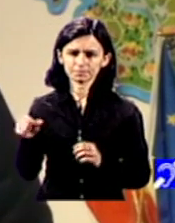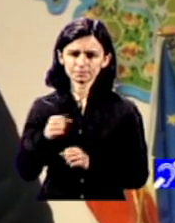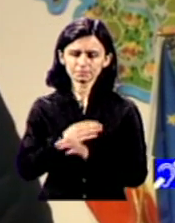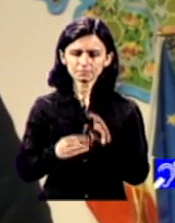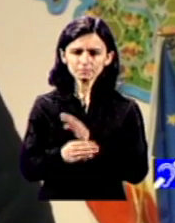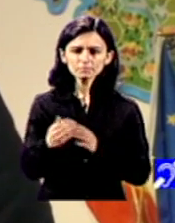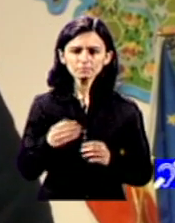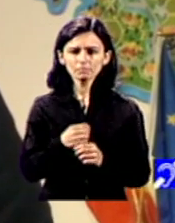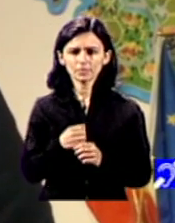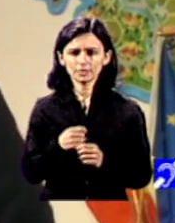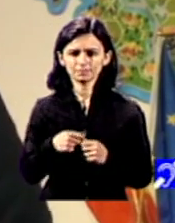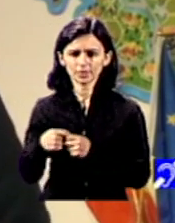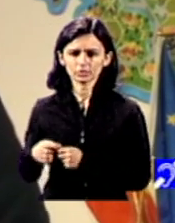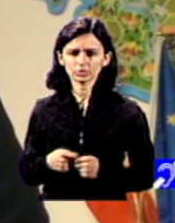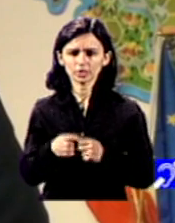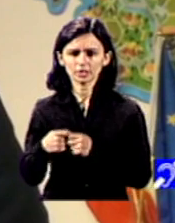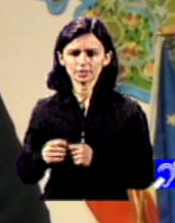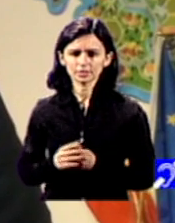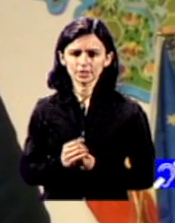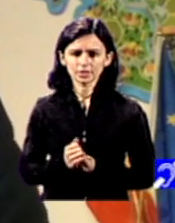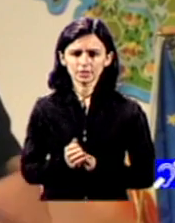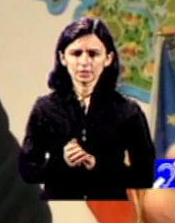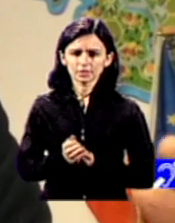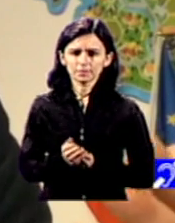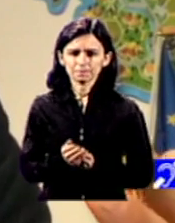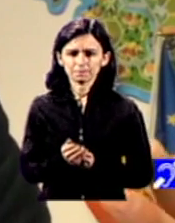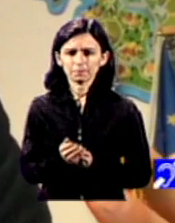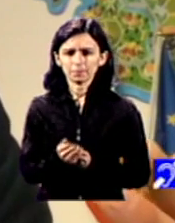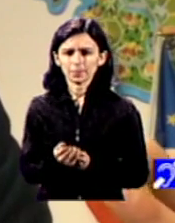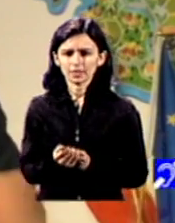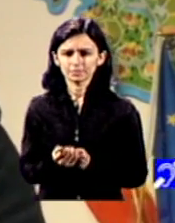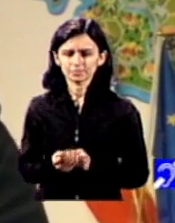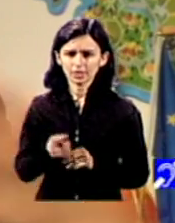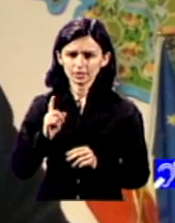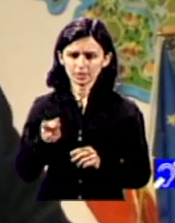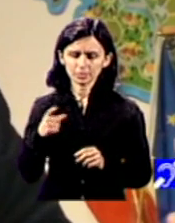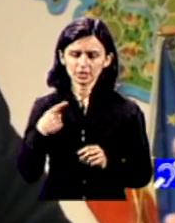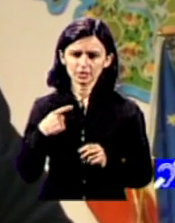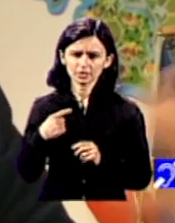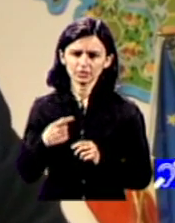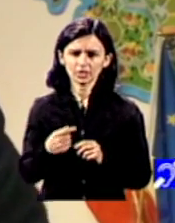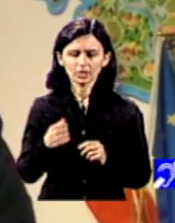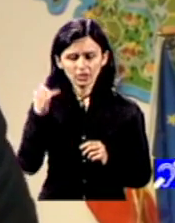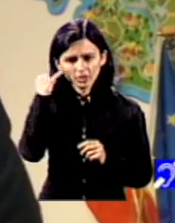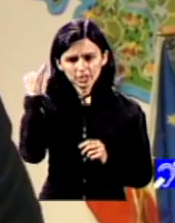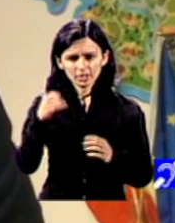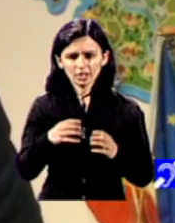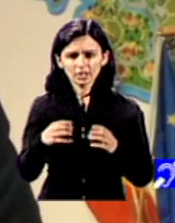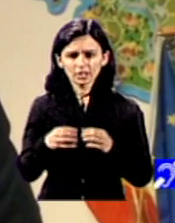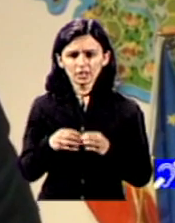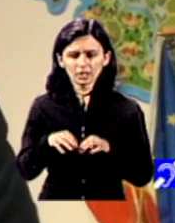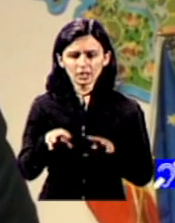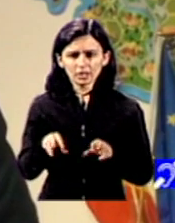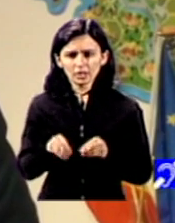astea deși ar trebui să existe până la urmă un narrativ comun transversal aspectului politic încă face mult prea